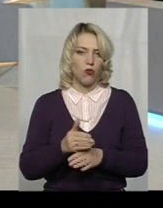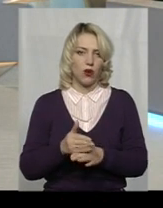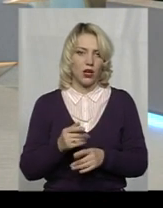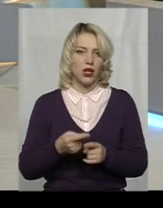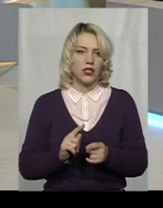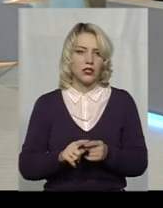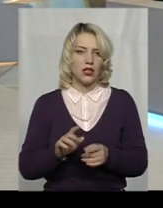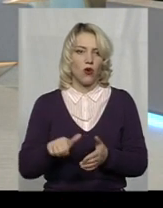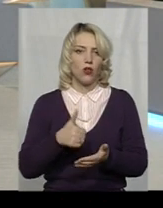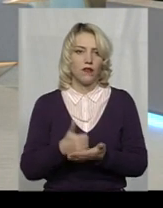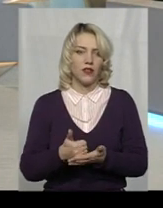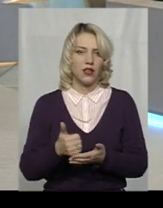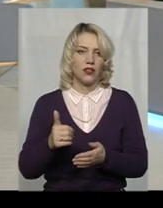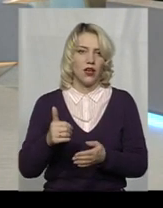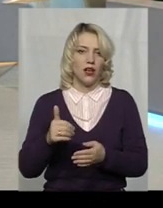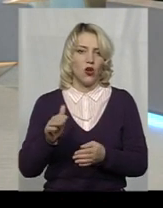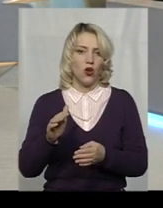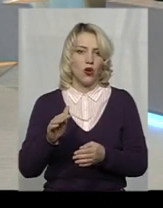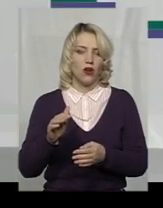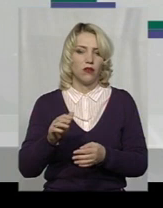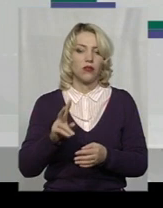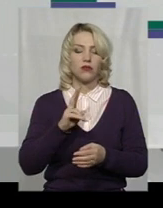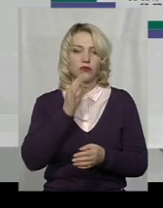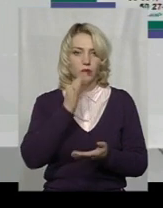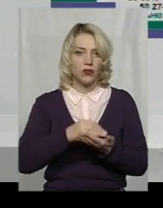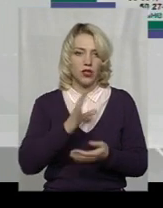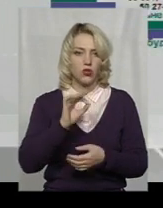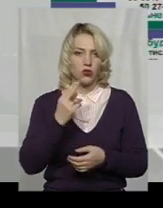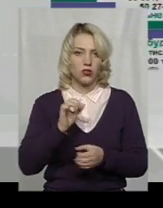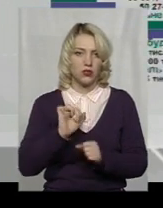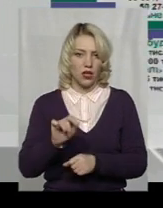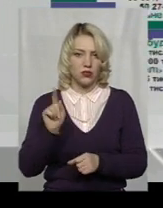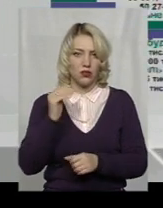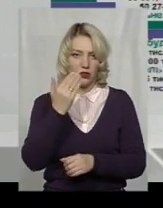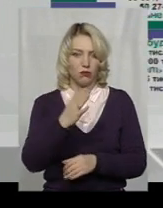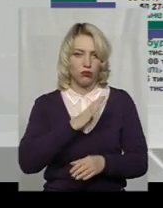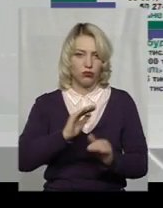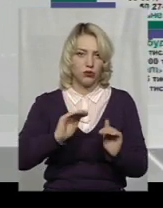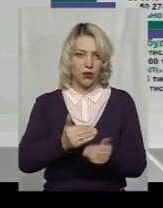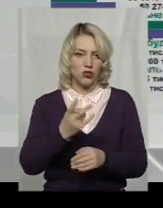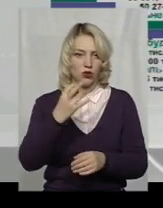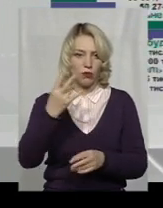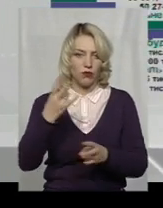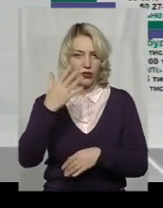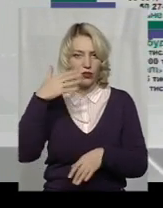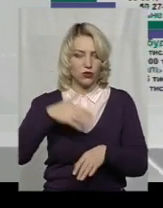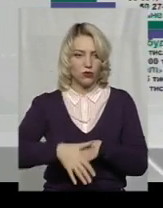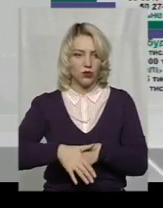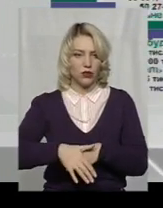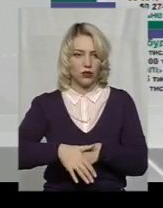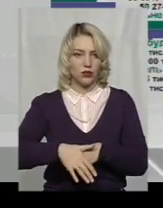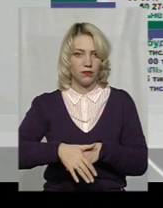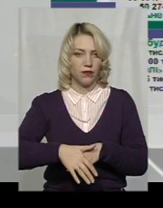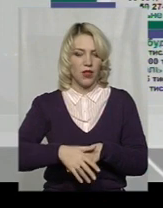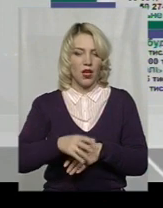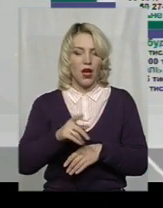головного розпорядника соціальний захист. Тому по соціальному захисту зменшення. Але ми повинні розуміти, що… На чому